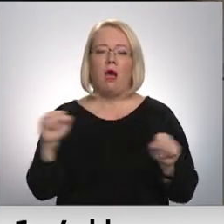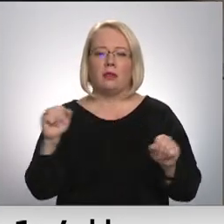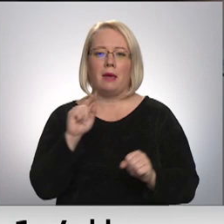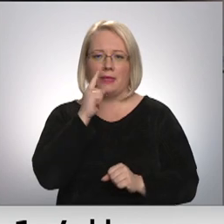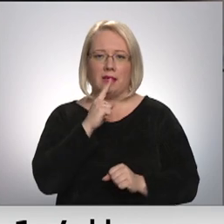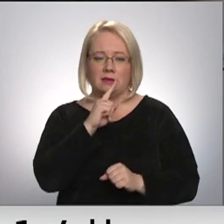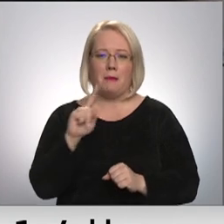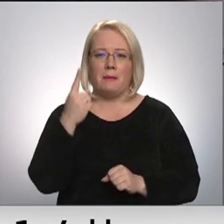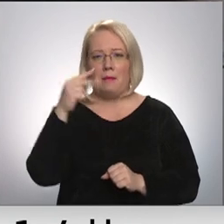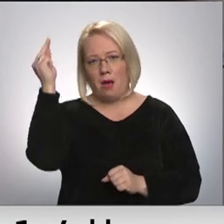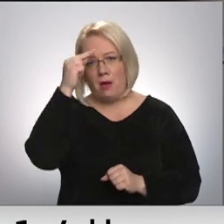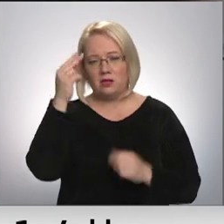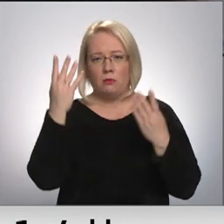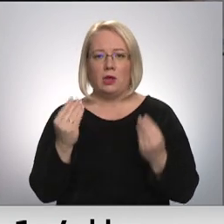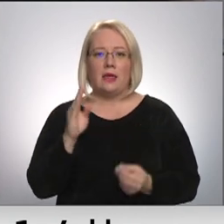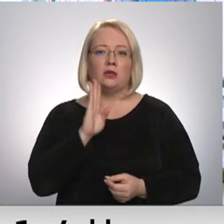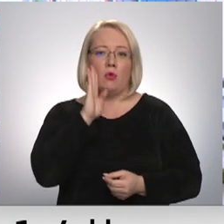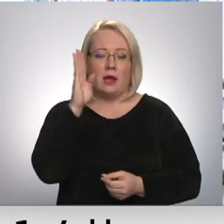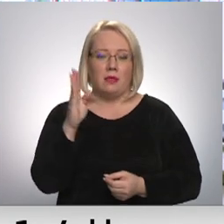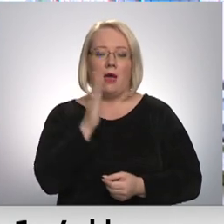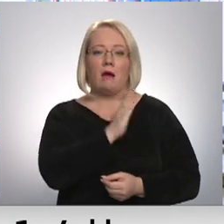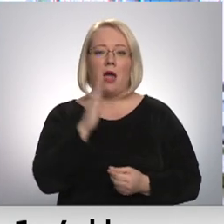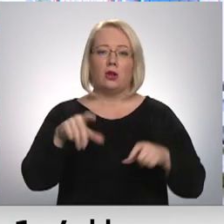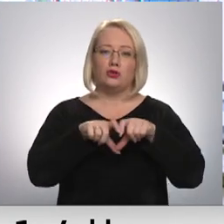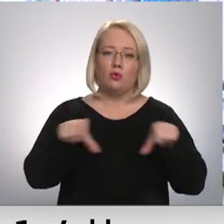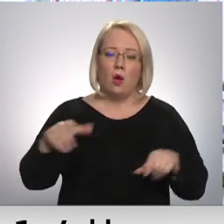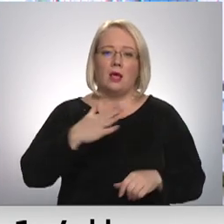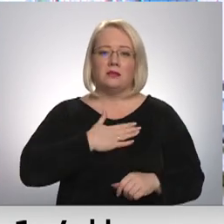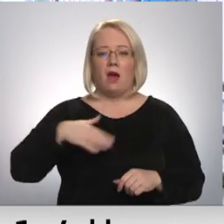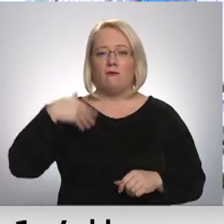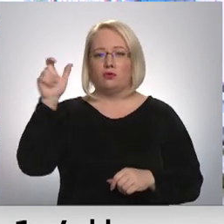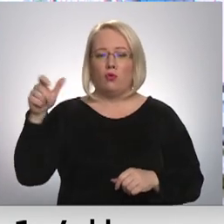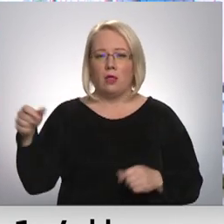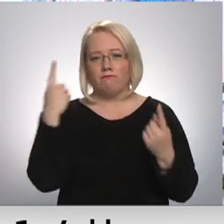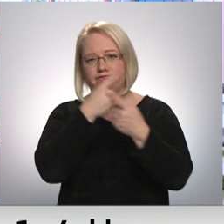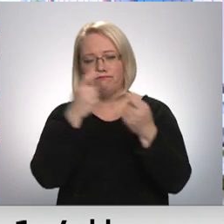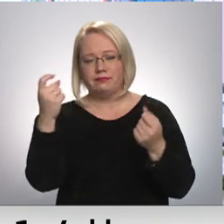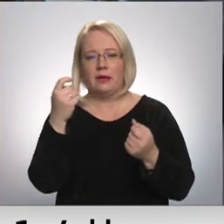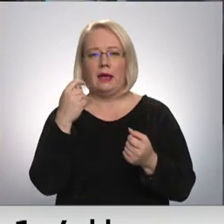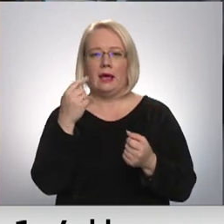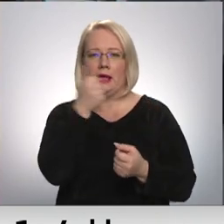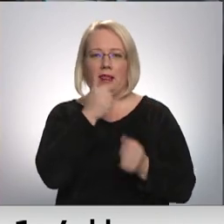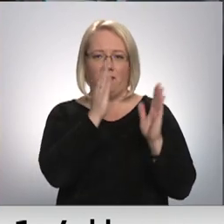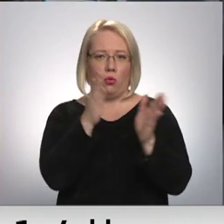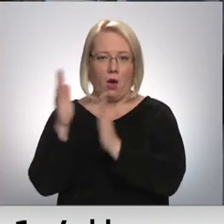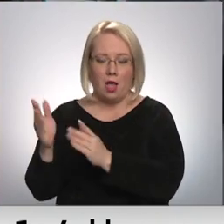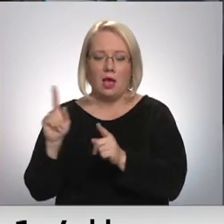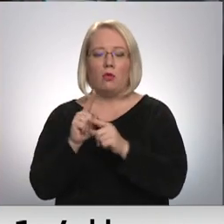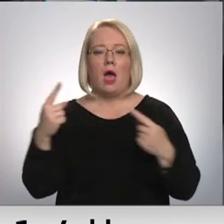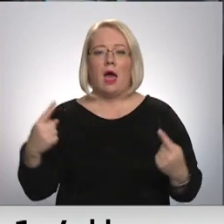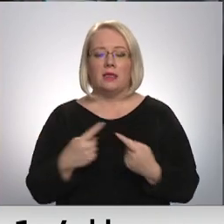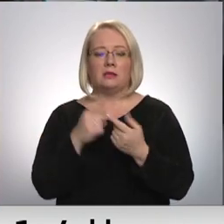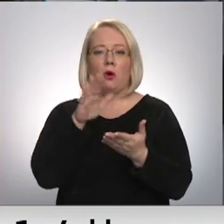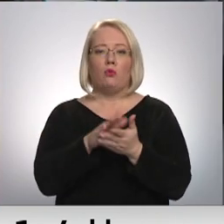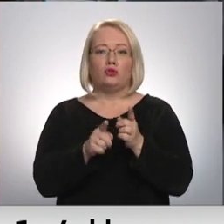pirmās mācību dienas rītā. Par to katra skola savus audzēkņus informēs individuāli. Atiecībā uz pedagogu vakcināciju no